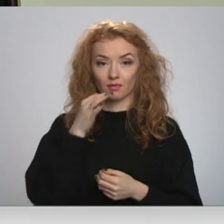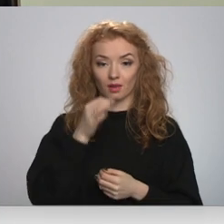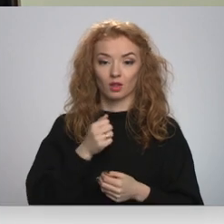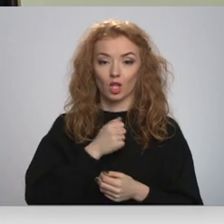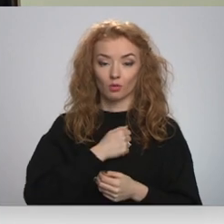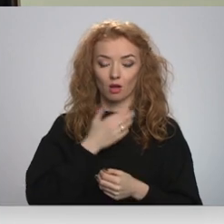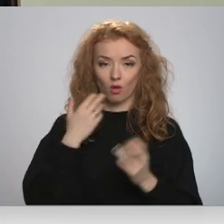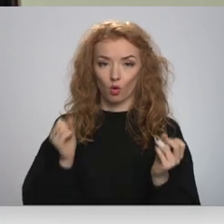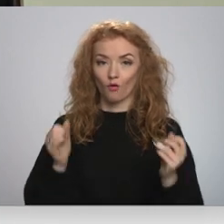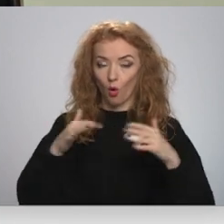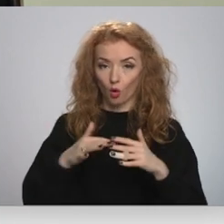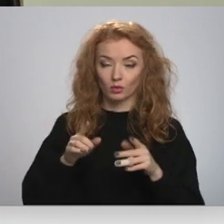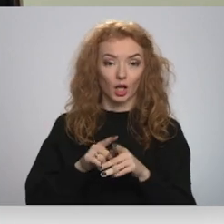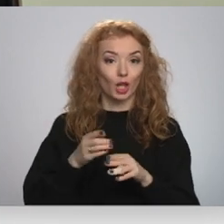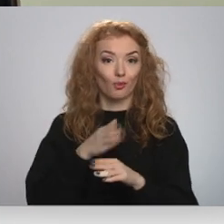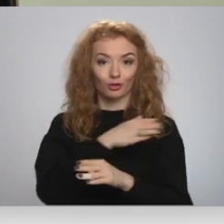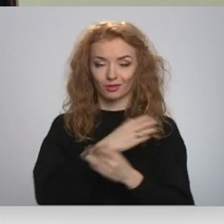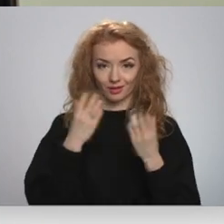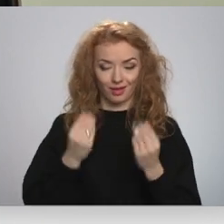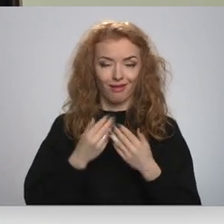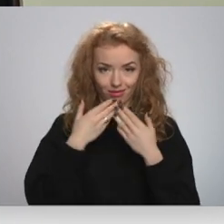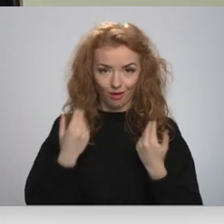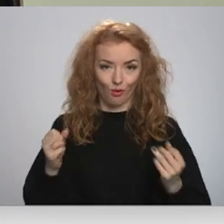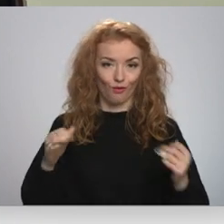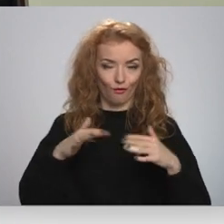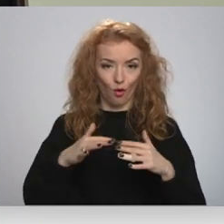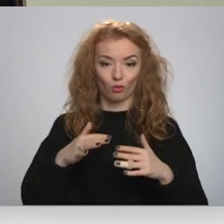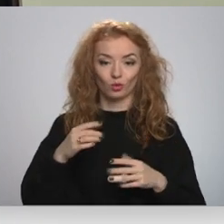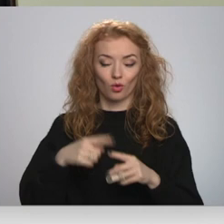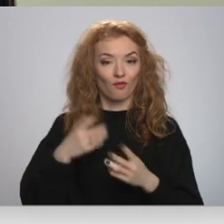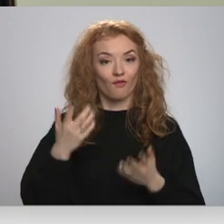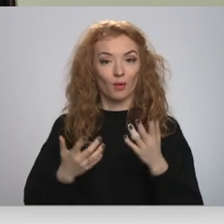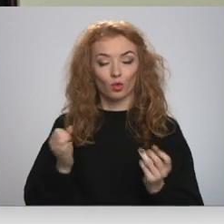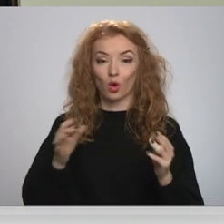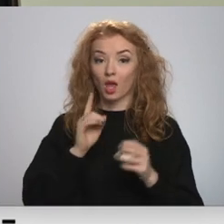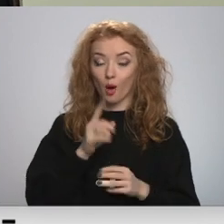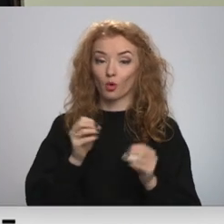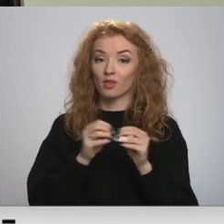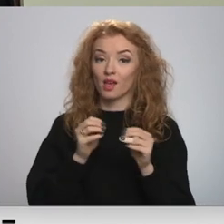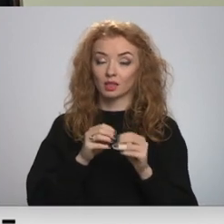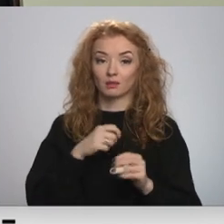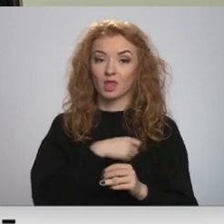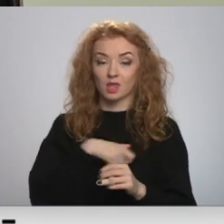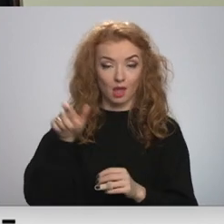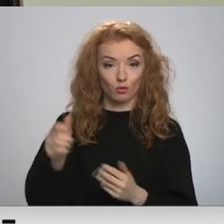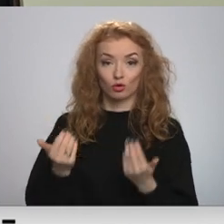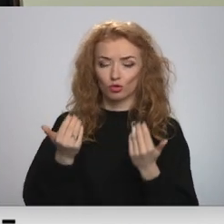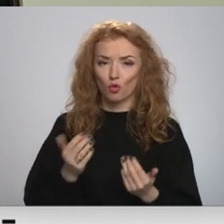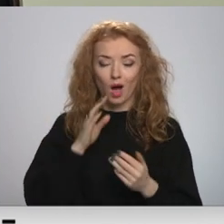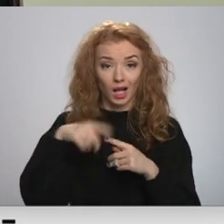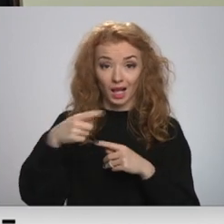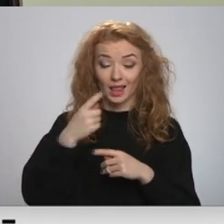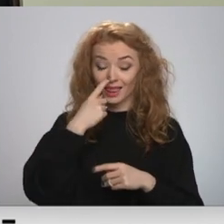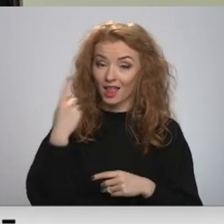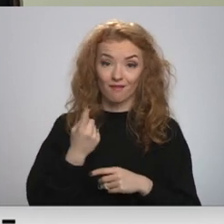Arī šo rītās, arī iepriekšējās dienās nav kvorms. Jābūt kvorms, jābūt desmit deputātai reģistrējuši sēdējā. Nevienu šo rītu nav bijuši,